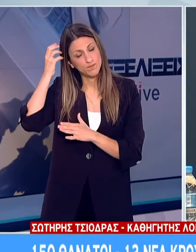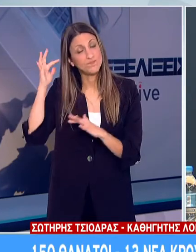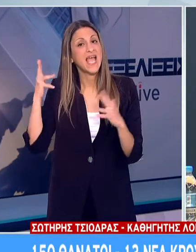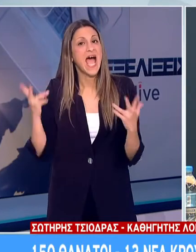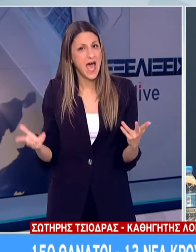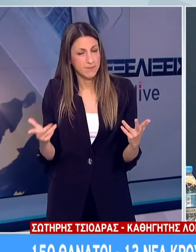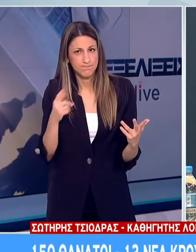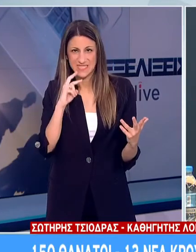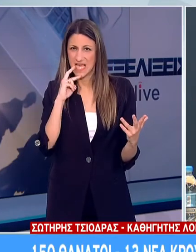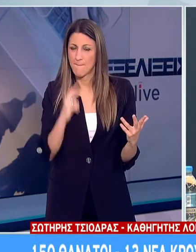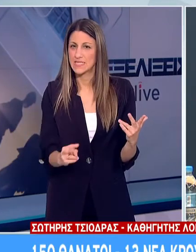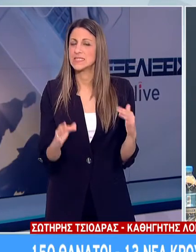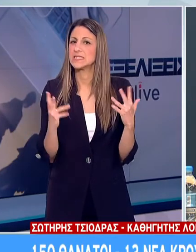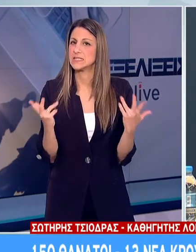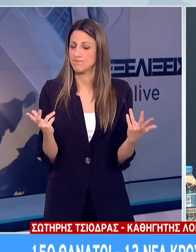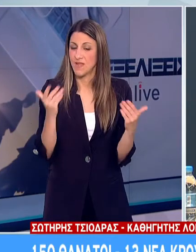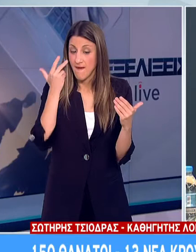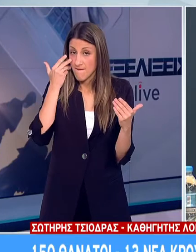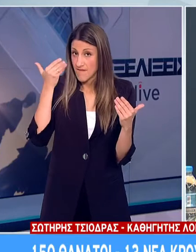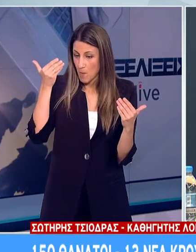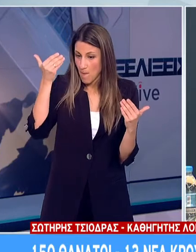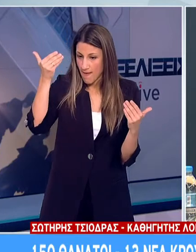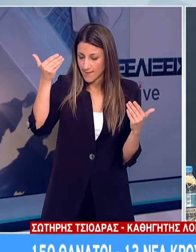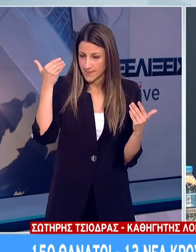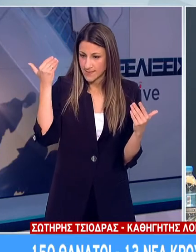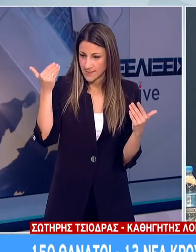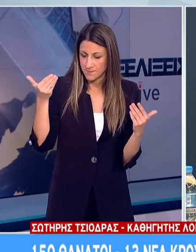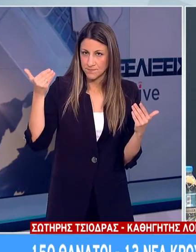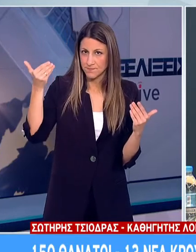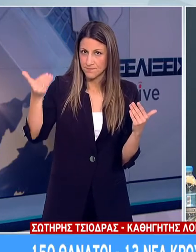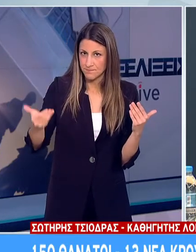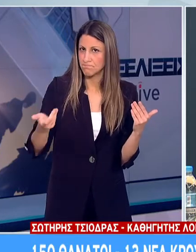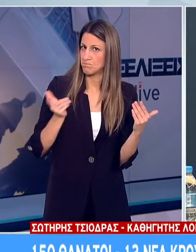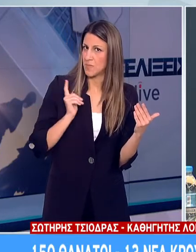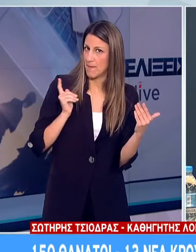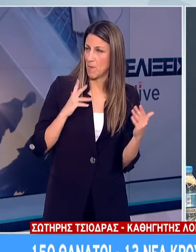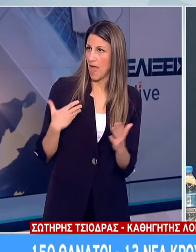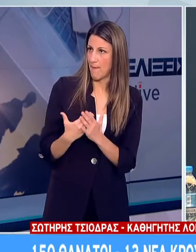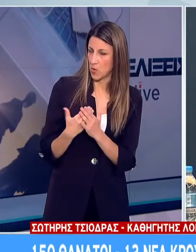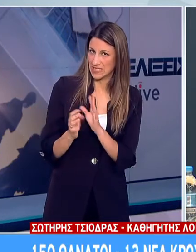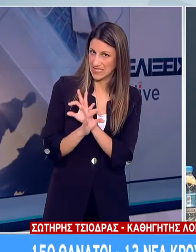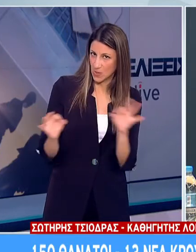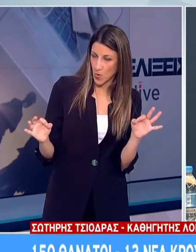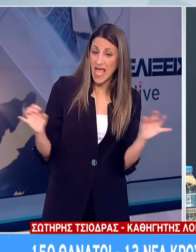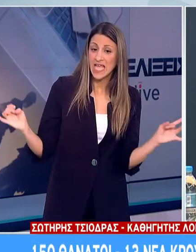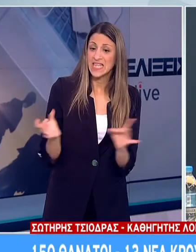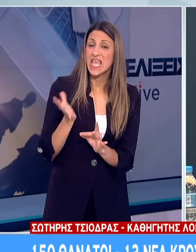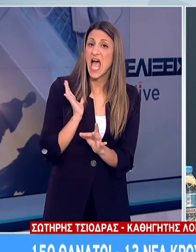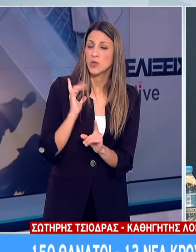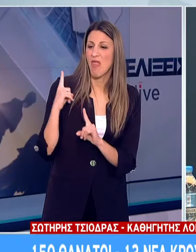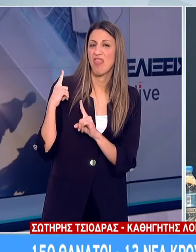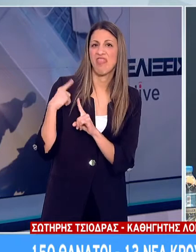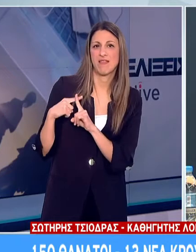φαίνεται η επάντηση ότι στο άμεσο μέλλον και περιμένουμε να τεκμηριωθεί, άνθρωποι με θετικά αντισώματα